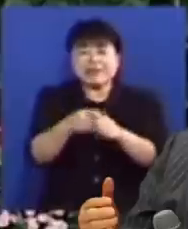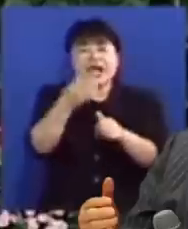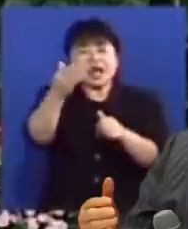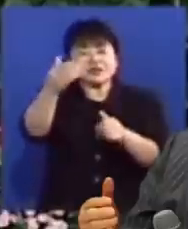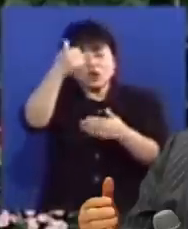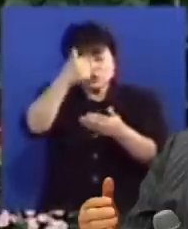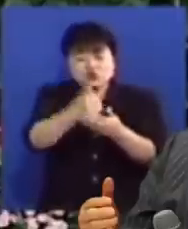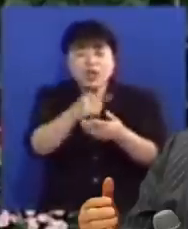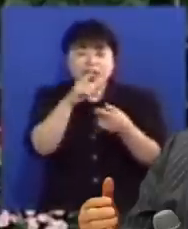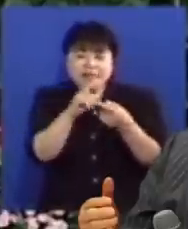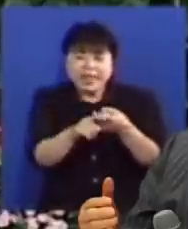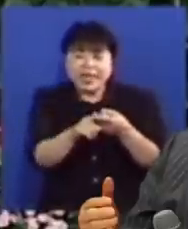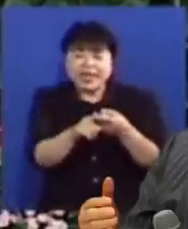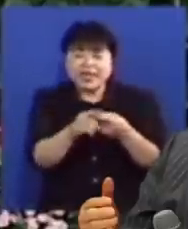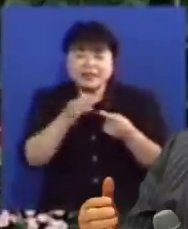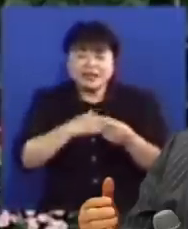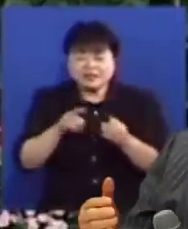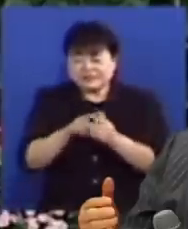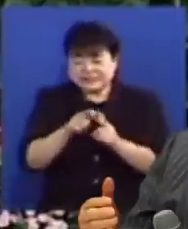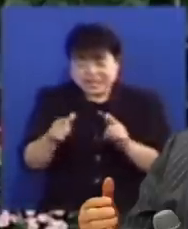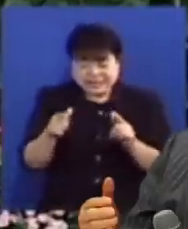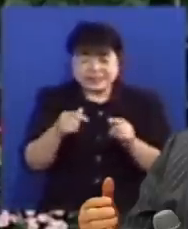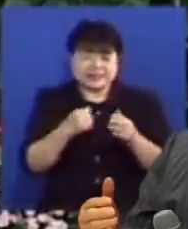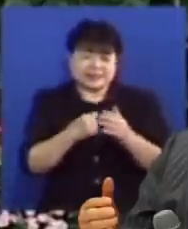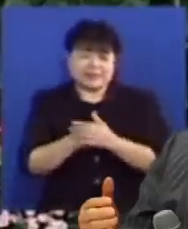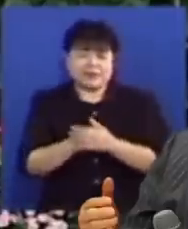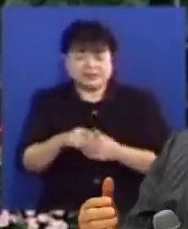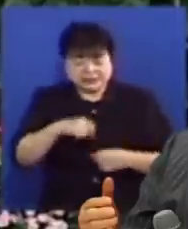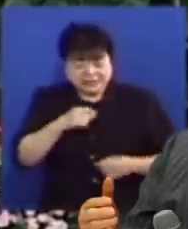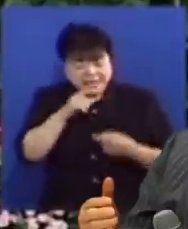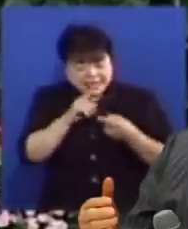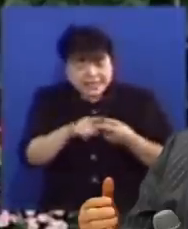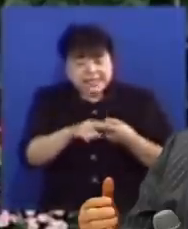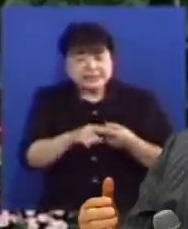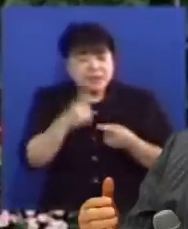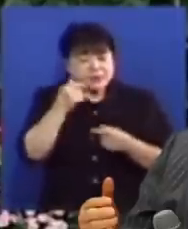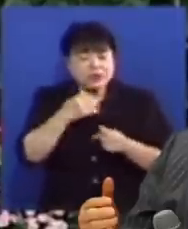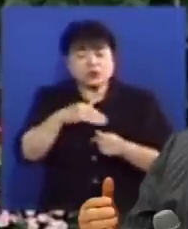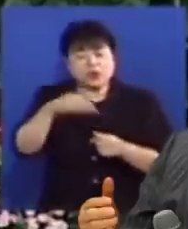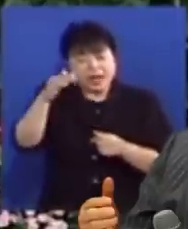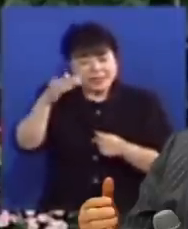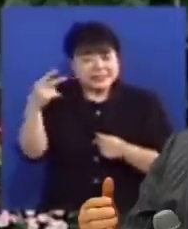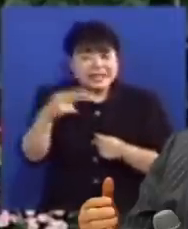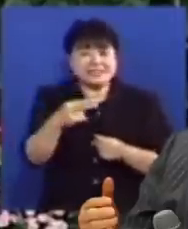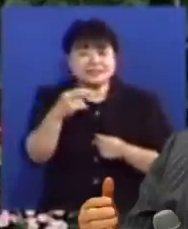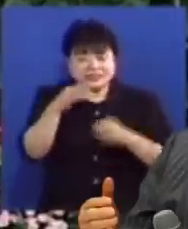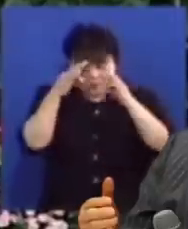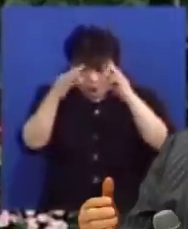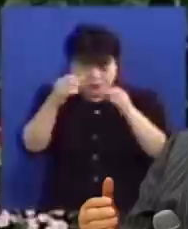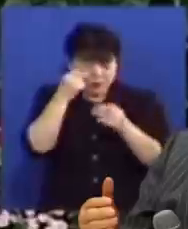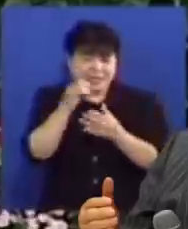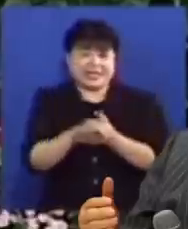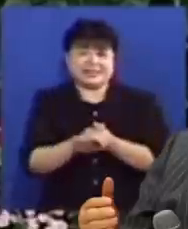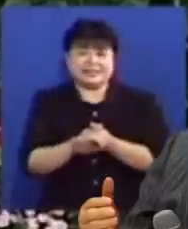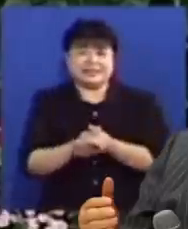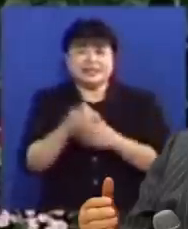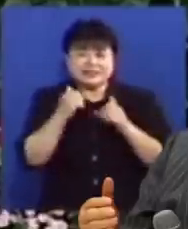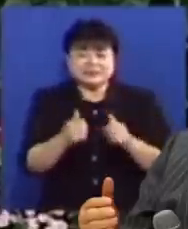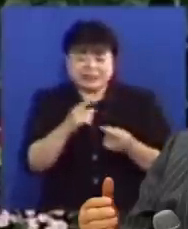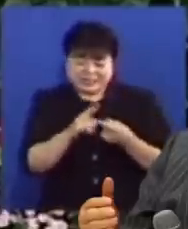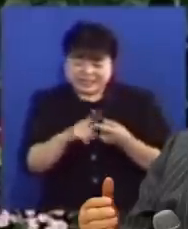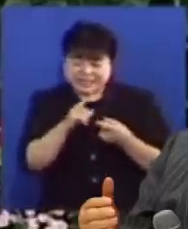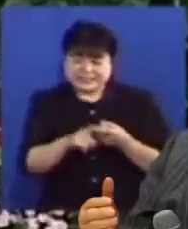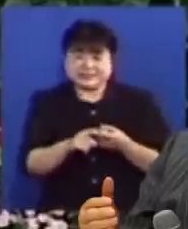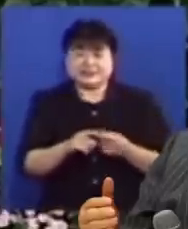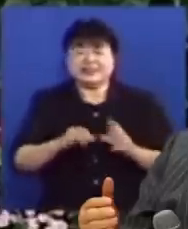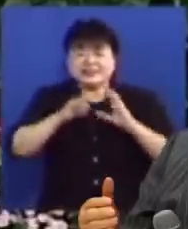죄에 대하여라 하면 그들이 나를 믿지 아니하미요 의에 대하여라 하면 내가 아버지께로 가니 너희가 다시 나를 보지 못할 것이요 심판에 대하여라